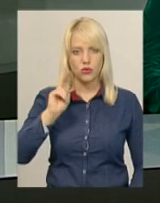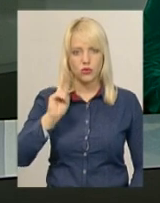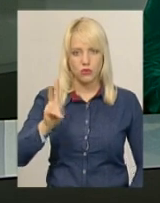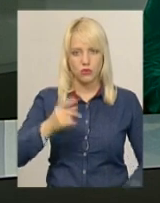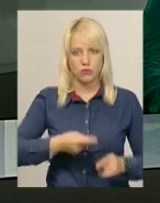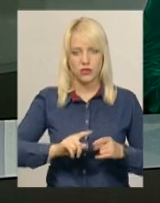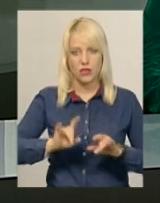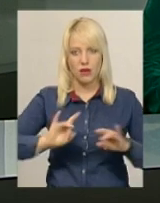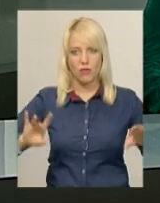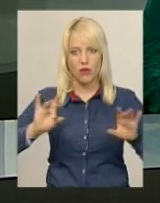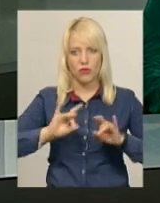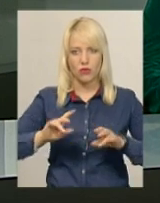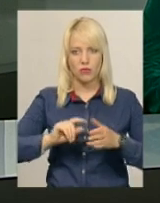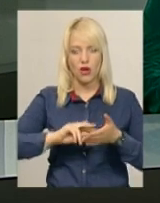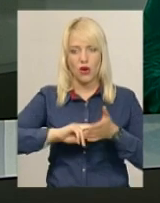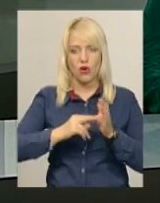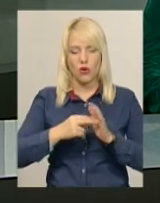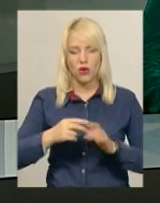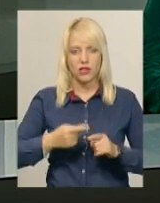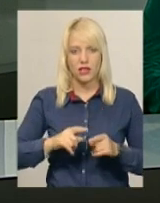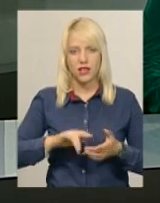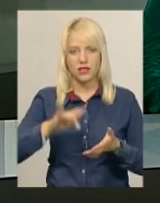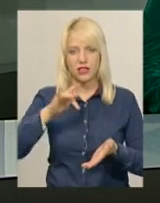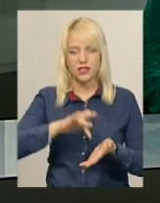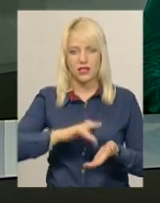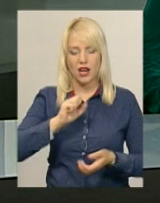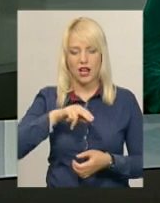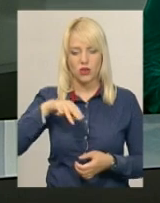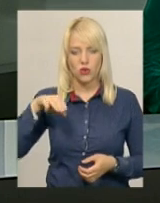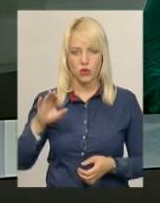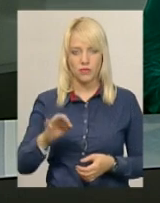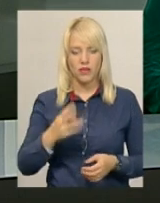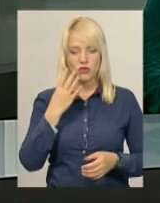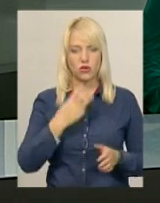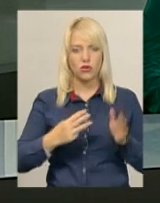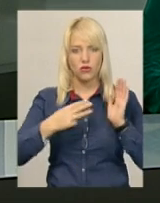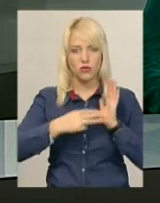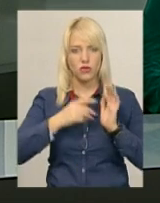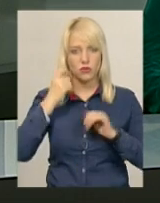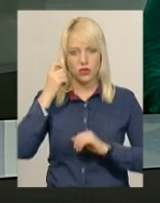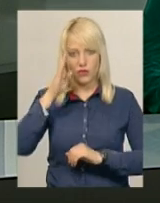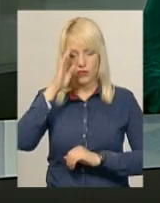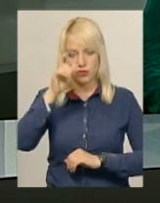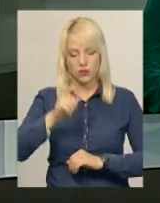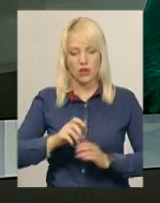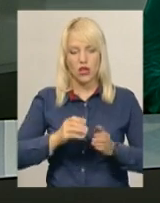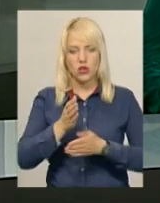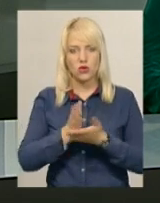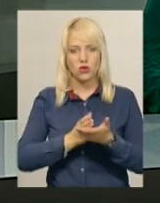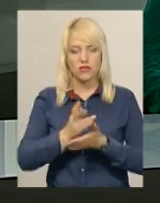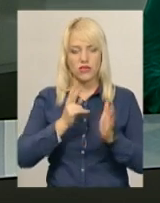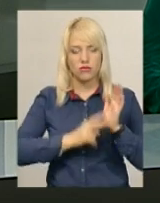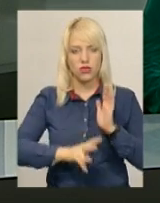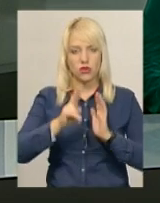координатор Центру допомоги учасникам АТО в області Наталія Дзекар. 48-річний військовий служив у 72-й окремій